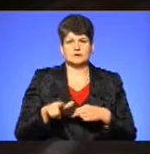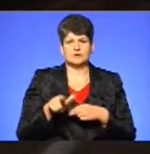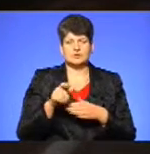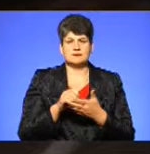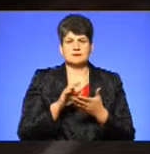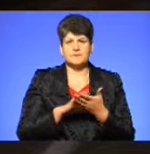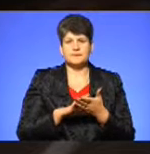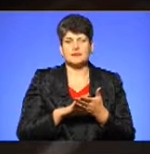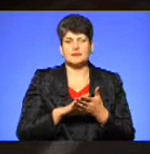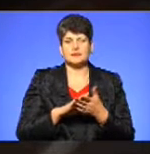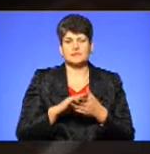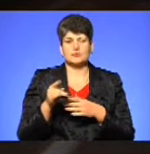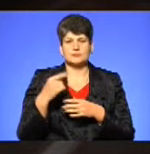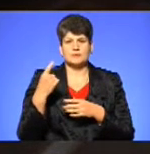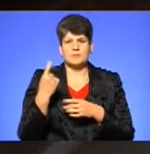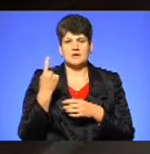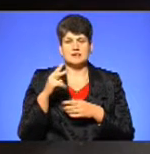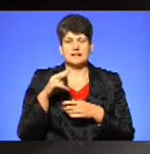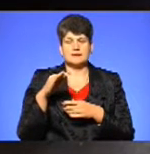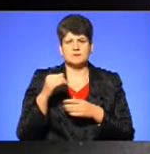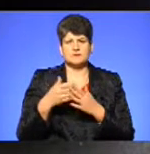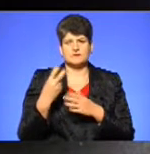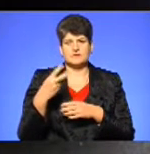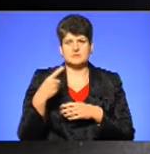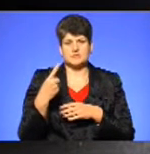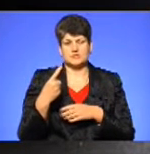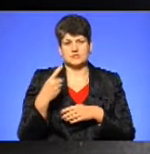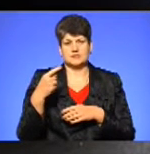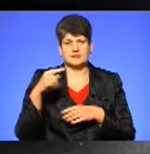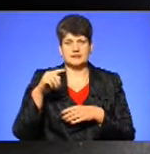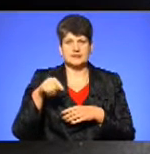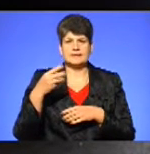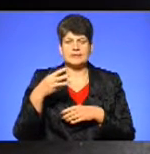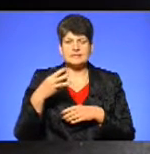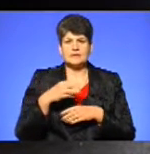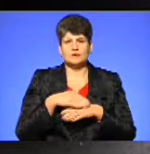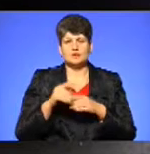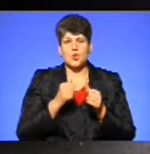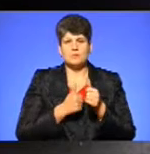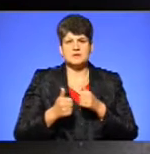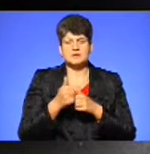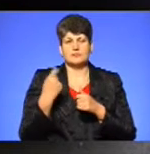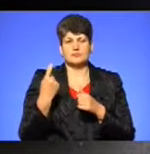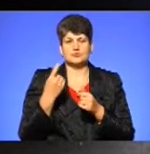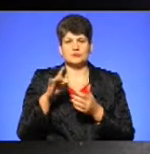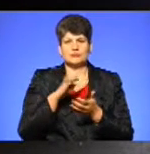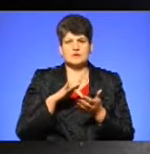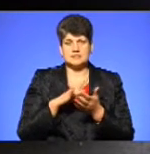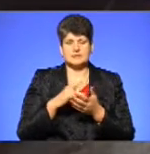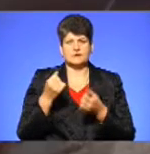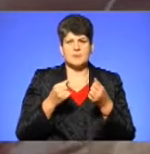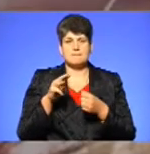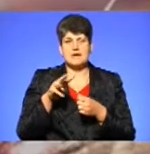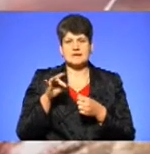зафіксували правоохоронці Тернопільщини 1 листопада близько 21.30. На вулиці обізнав, обласному центрі водій автомобіля «Мерседес» збив